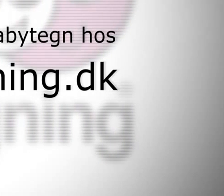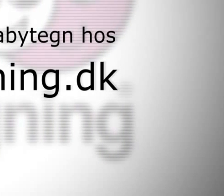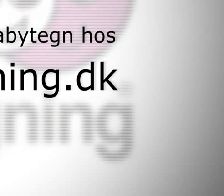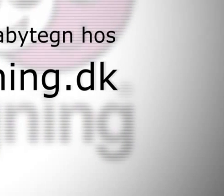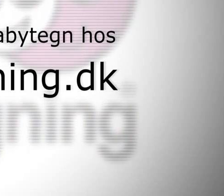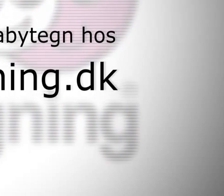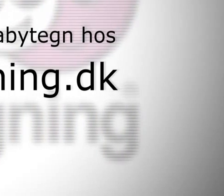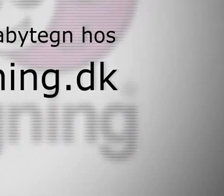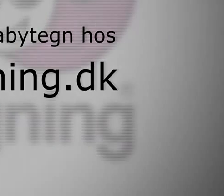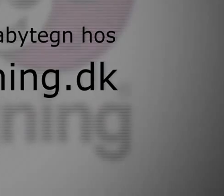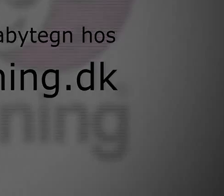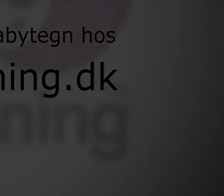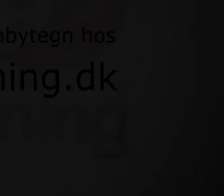er godt Danske tekster af Nicolai Winther